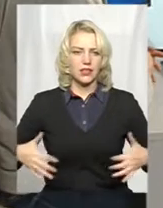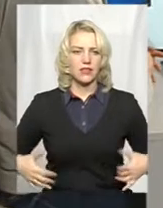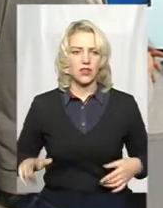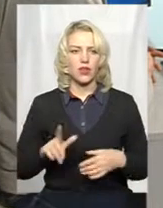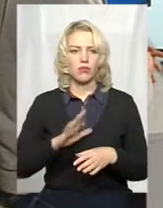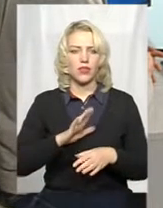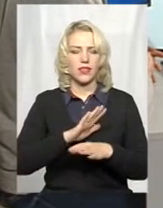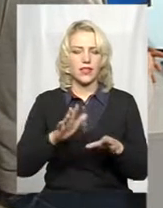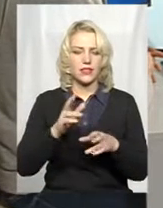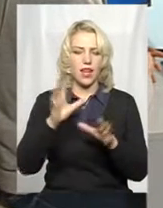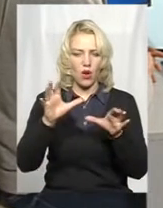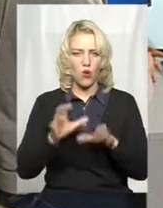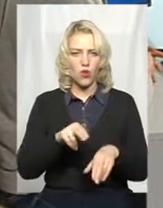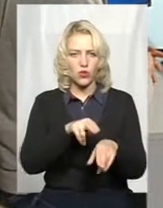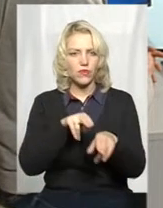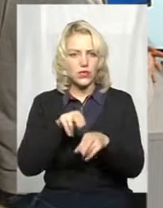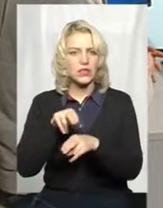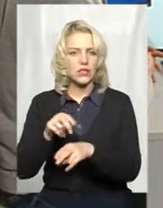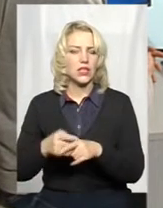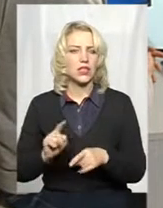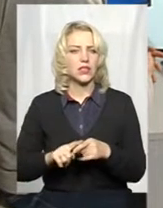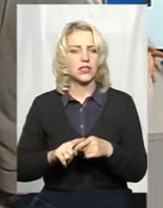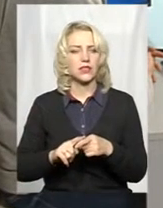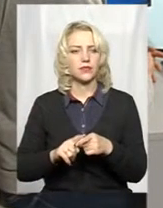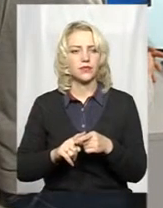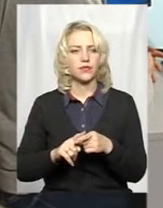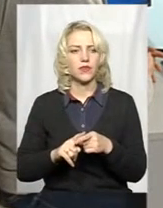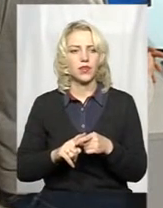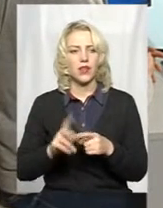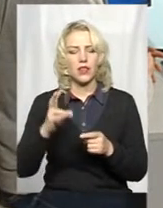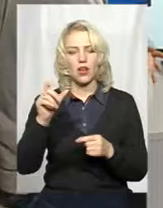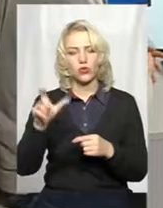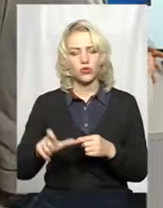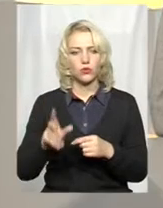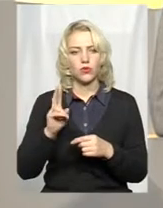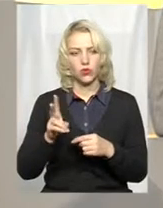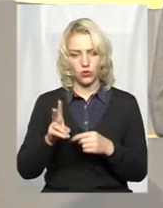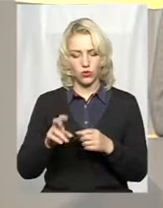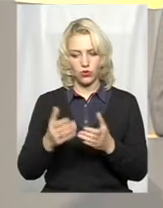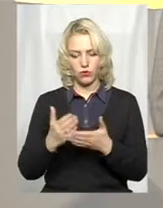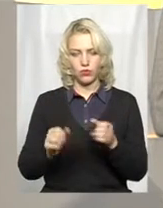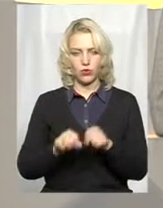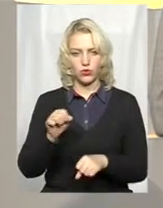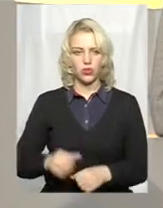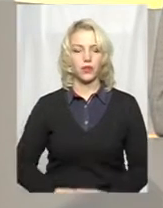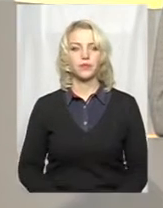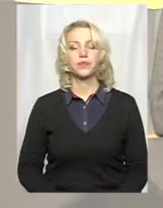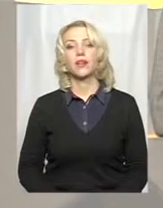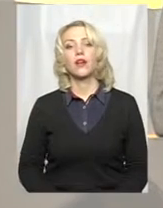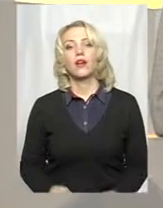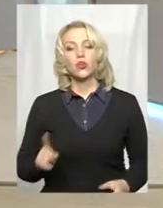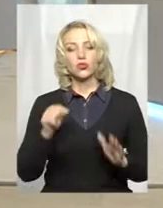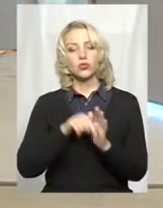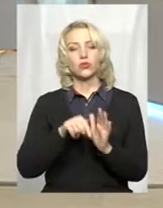добута, тобто збитки подаються на особу, яка винна вскоєння даного порушення. Що ж стосується